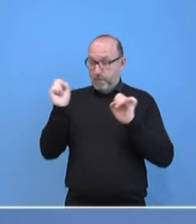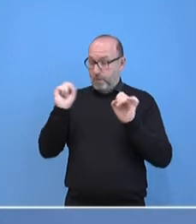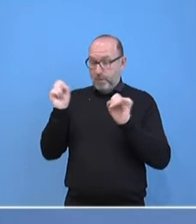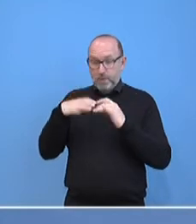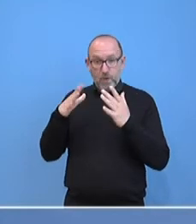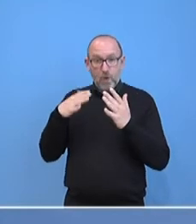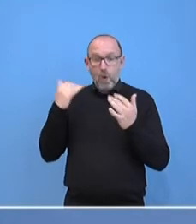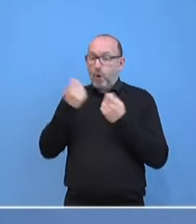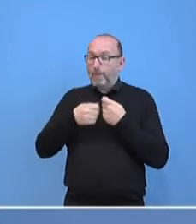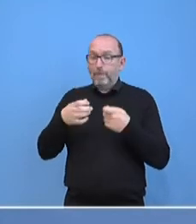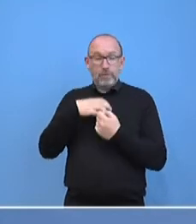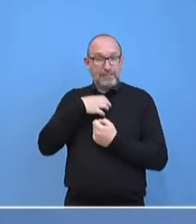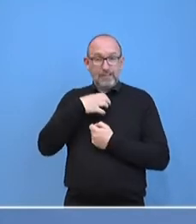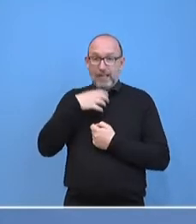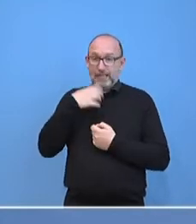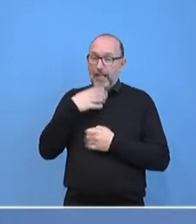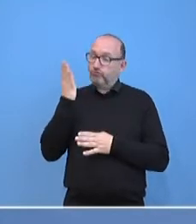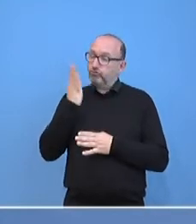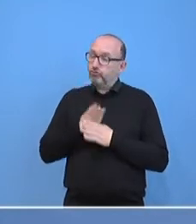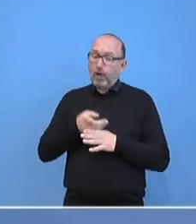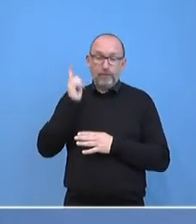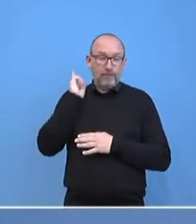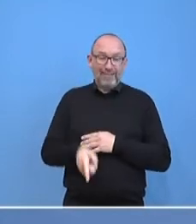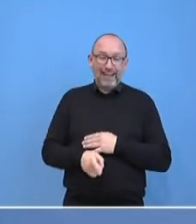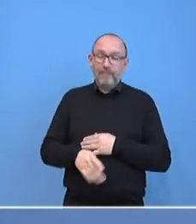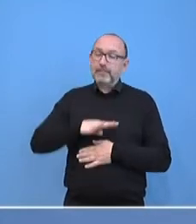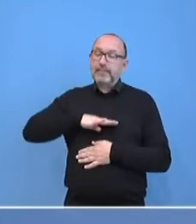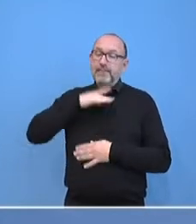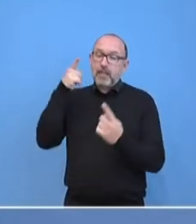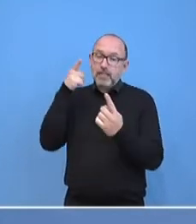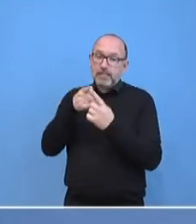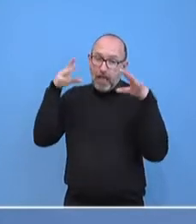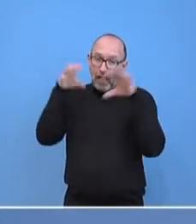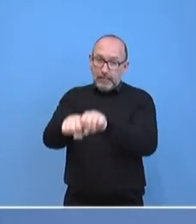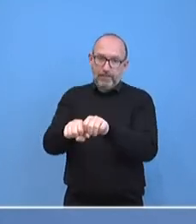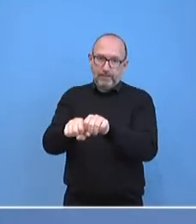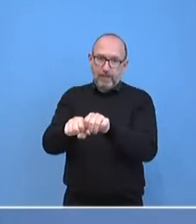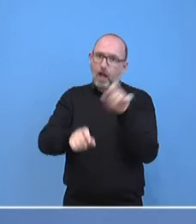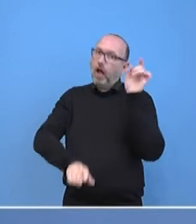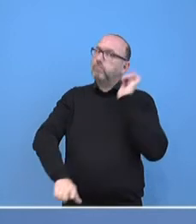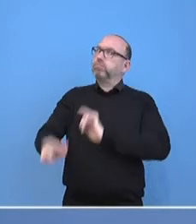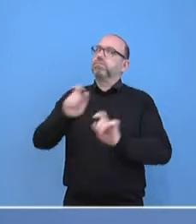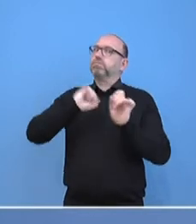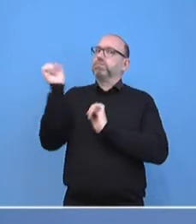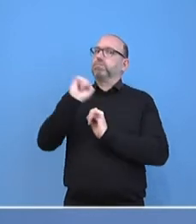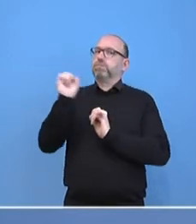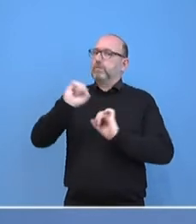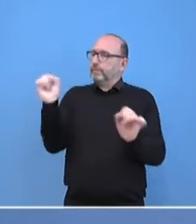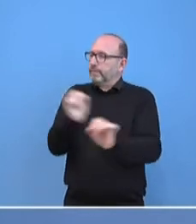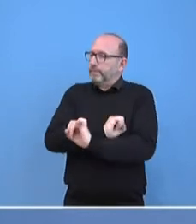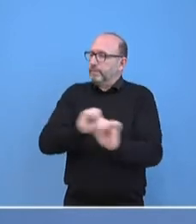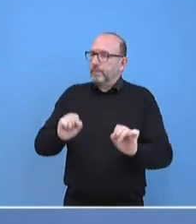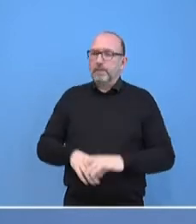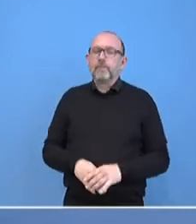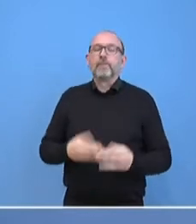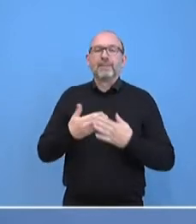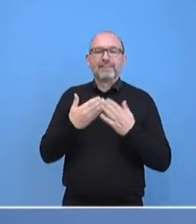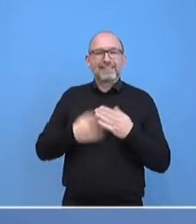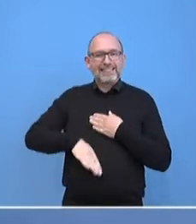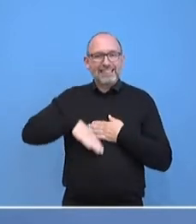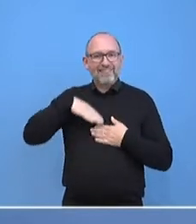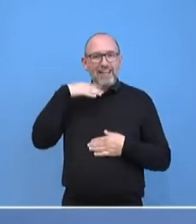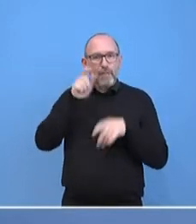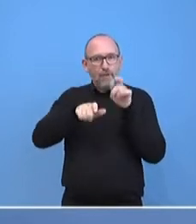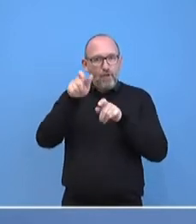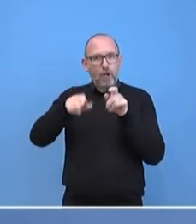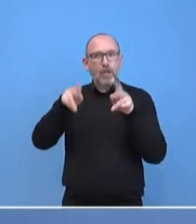und insbesondere die Angriffe auf zivile Ziele. Und wir erinnern beide Konfliktparteien daran, dass die Zivilbevölkerung im